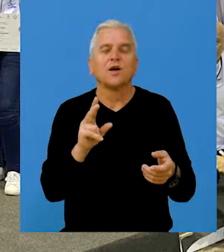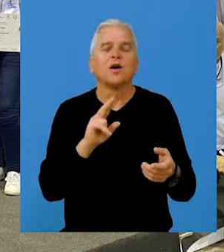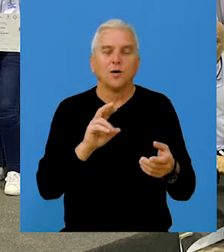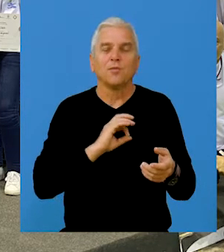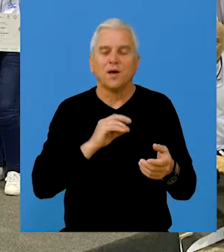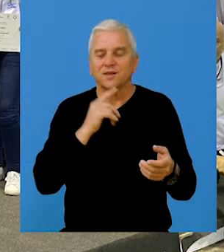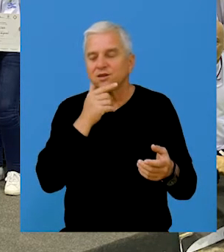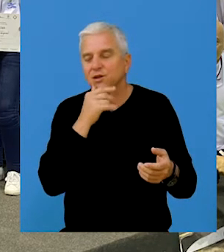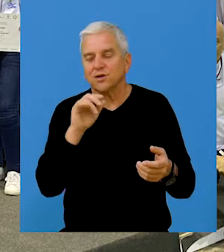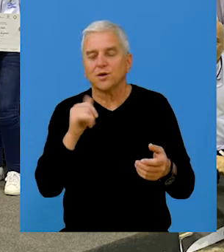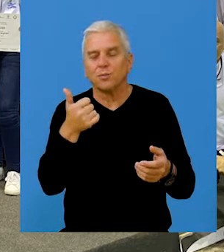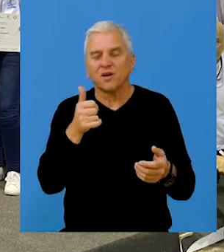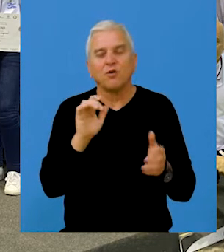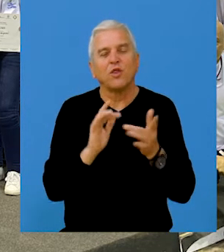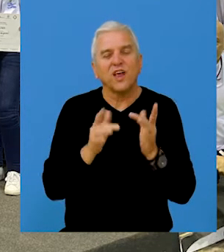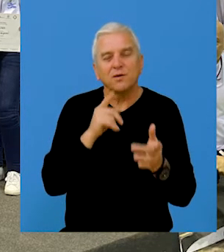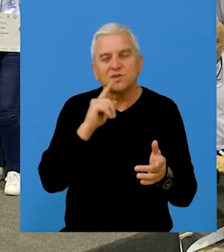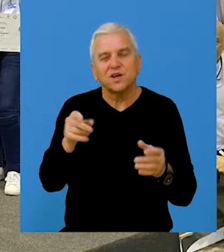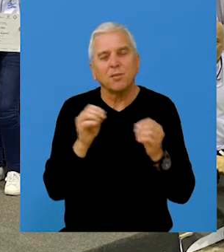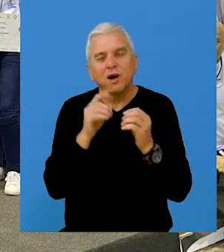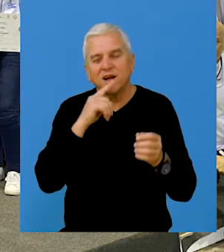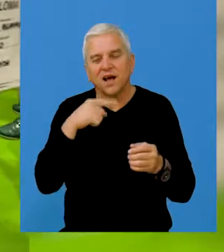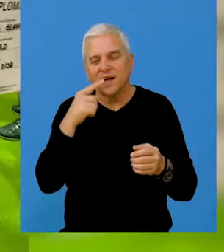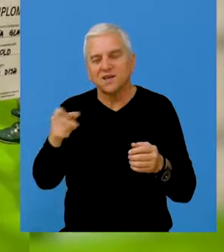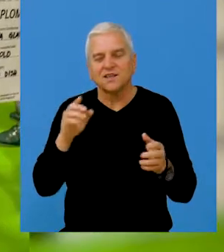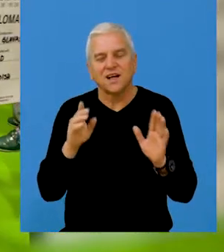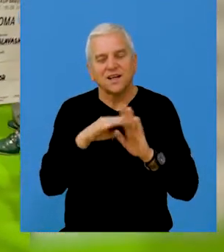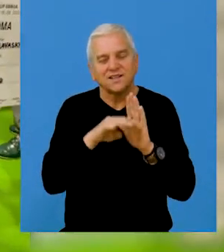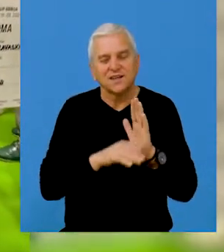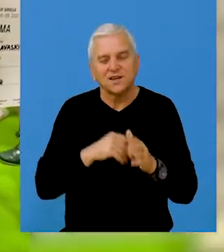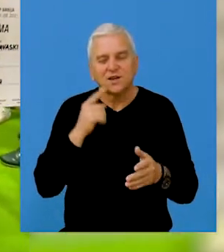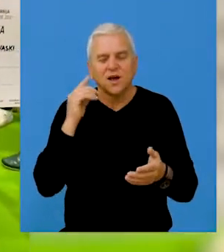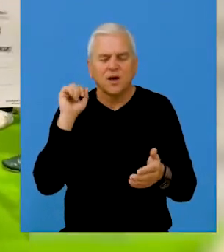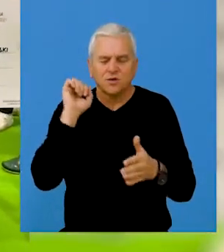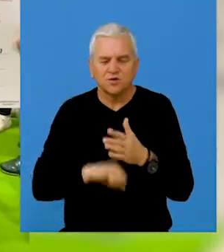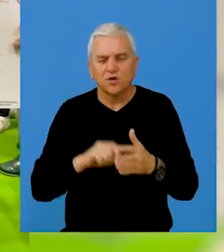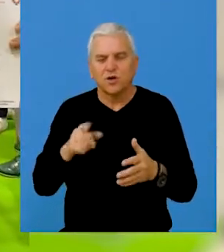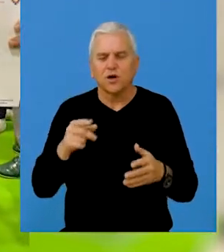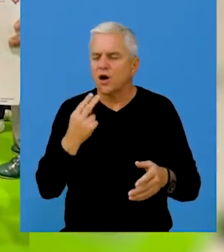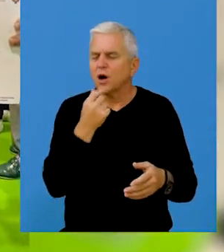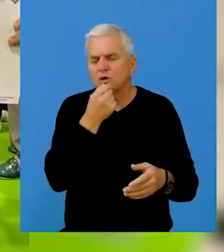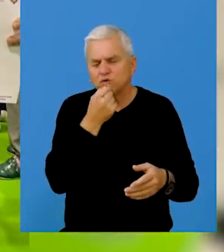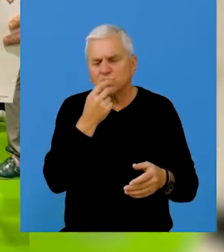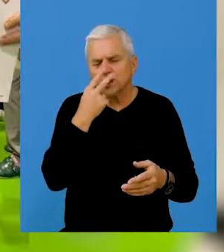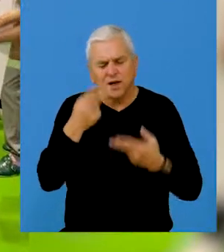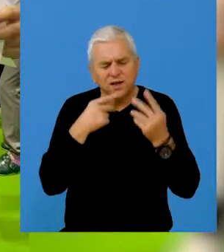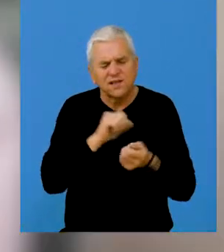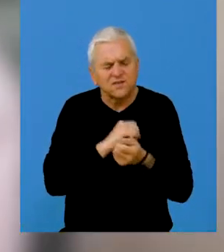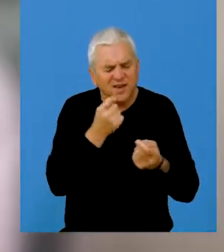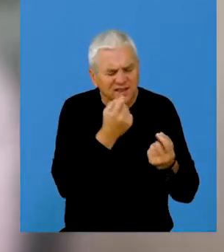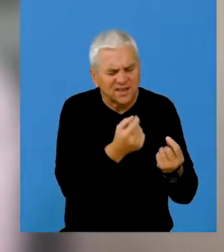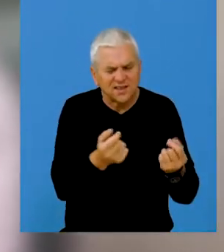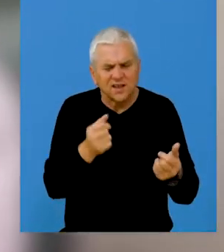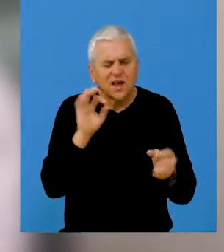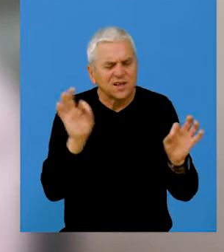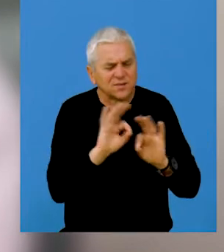bronzanu medalju i tomu je bilo prvo takmičarsko iskustvo. Kako ističe, propozicije su veoma rigorozne, a sudije gledaju i